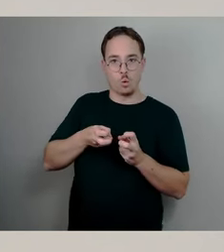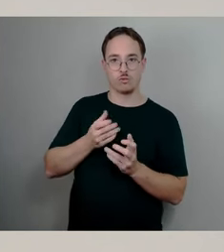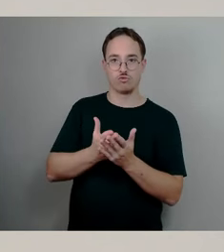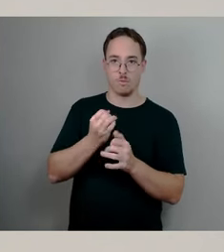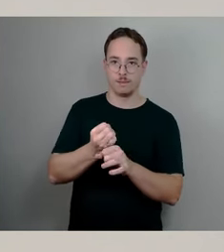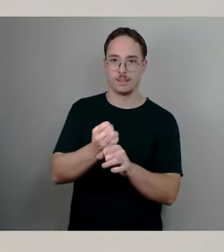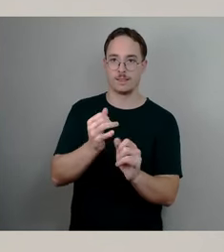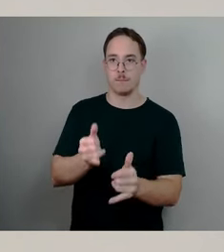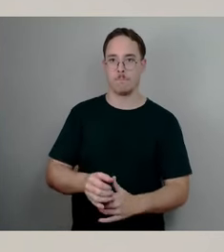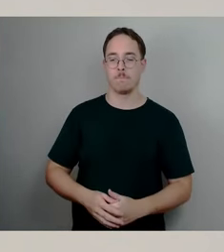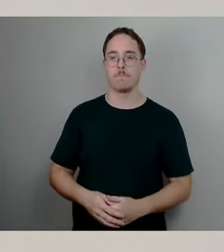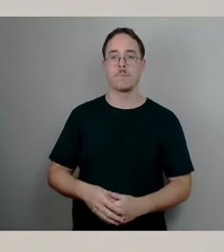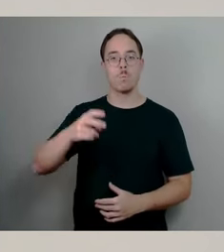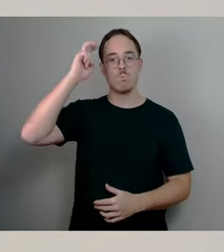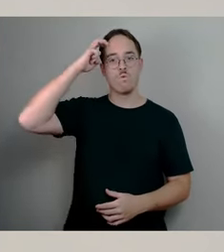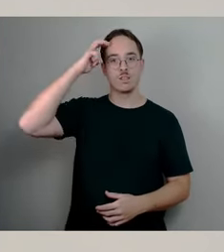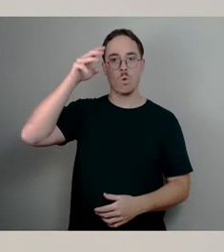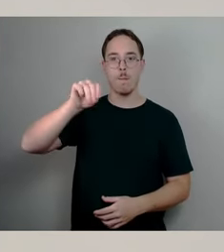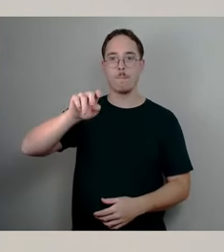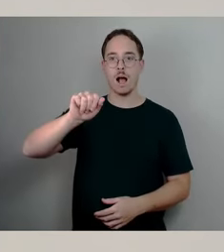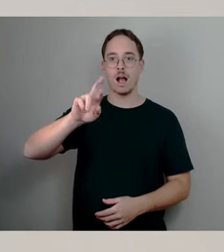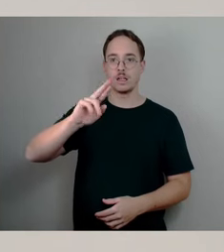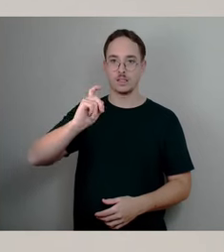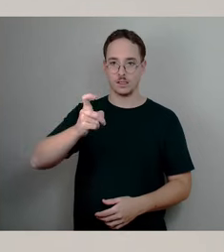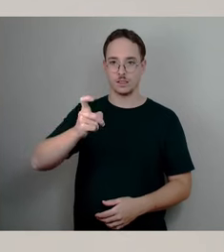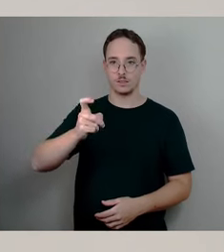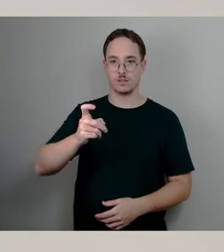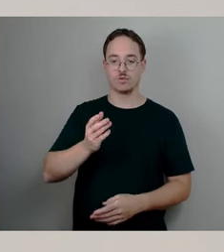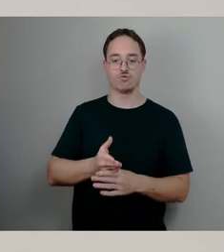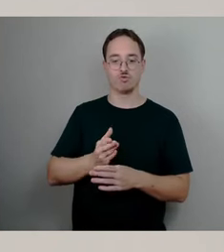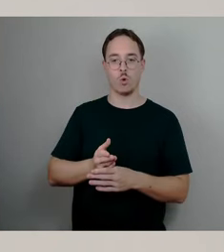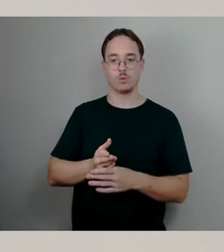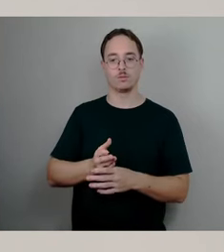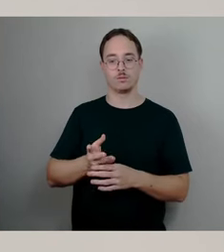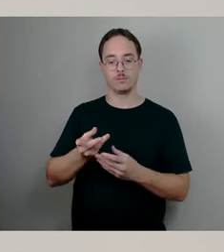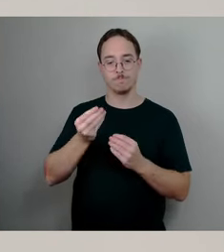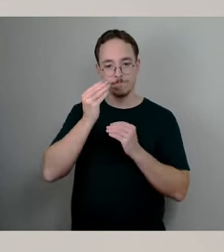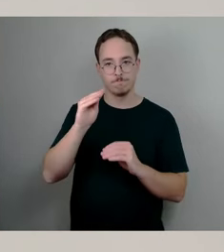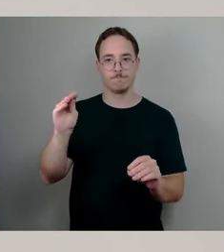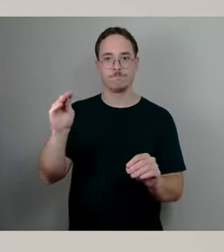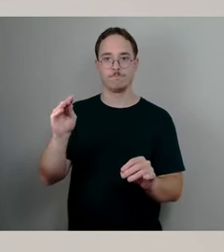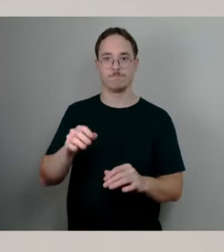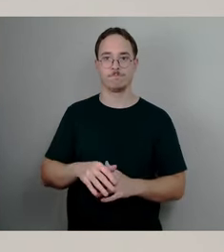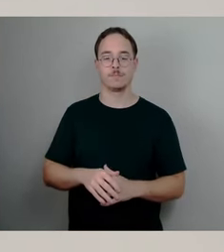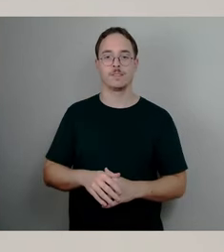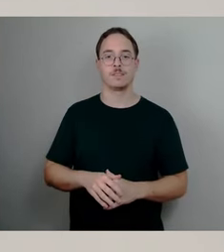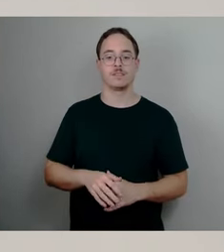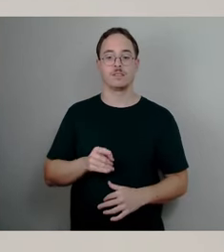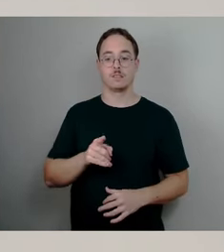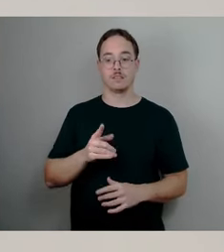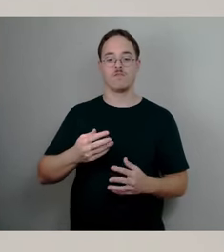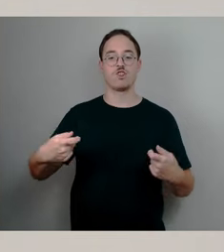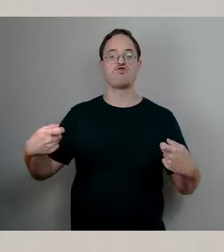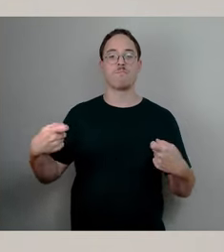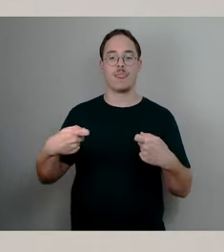im Bauausschuss auch deutlich gemacht, dass für die Tragfähigkeit der Brücke verantwortlicher Spannstahl nach den